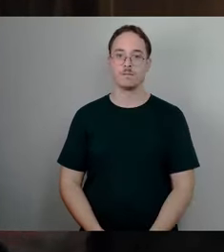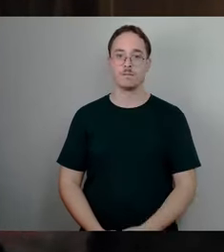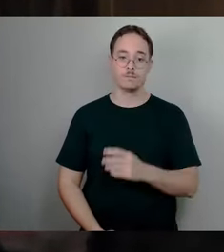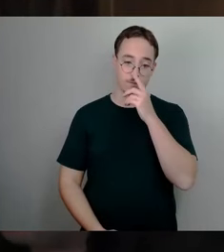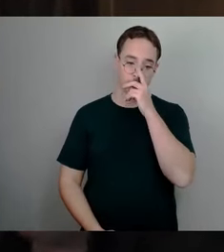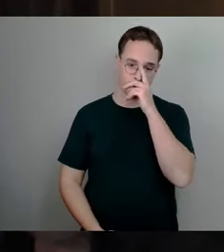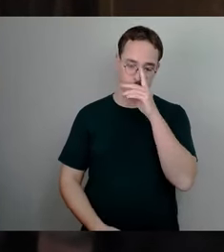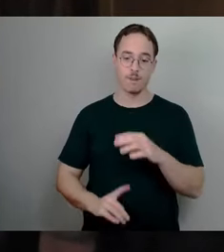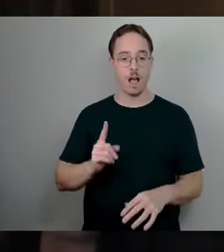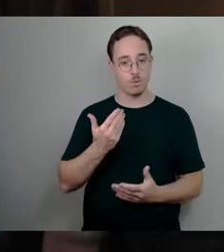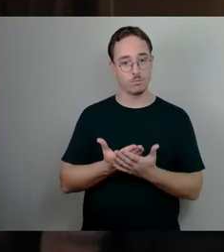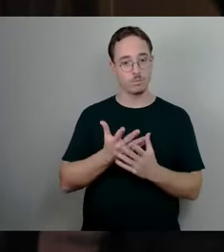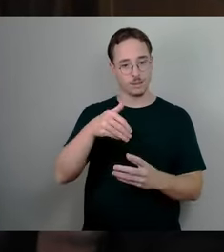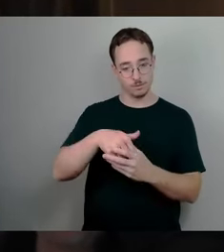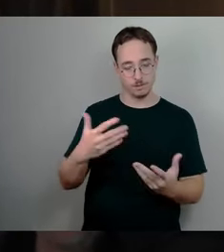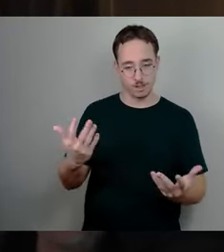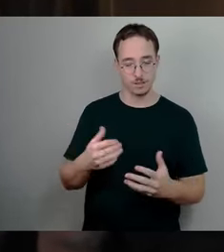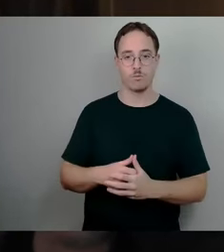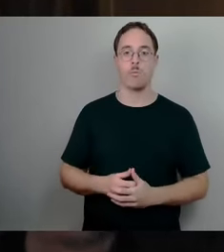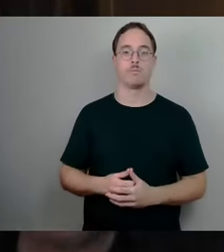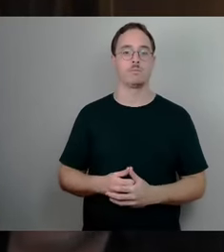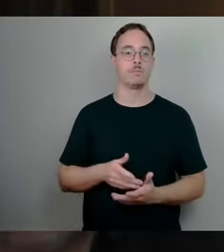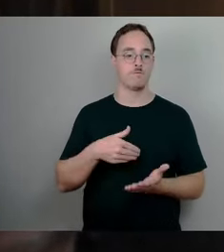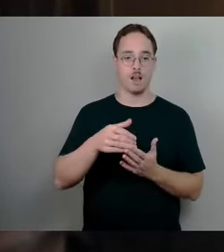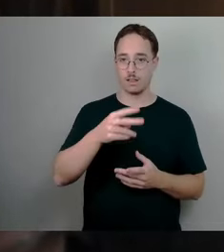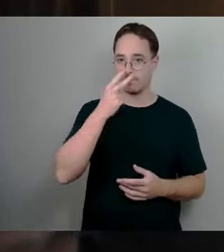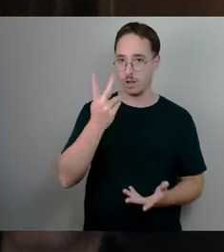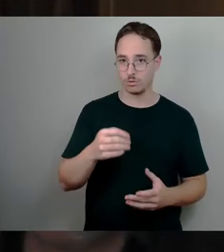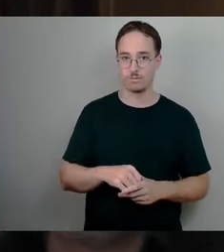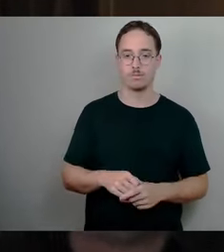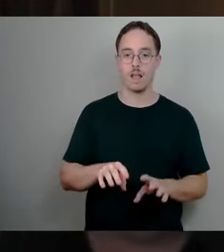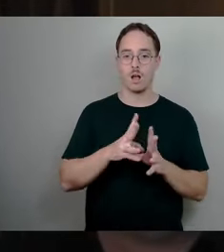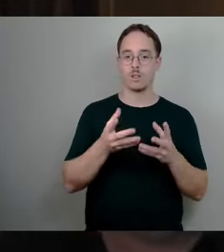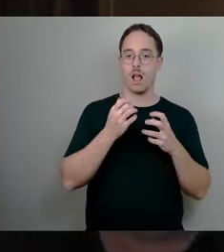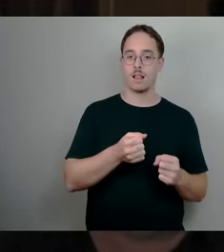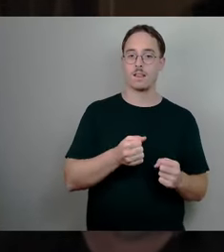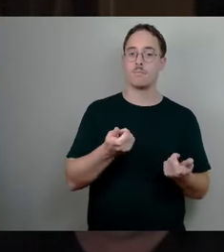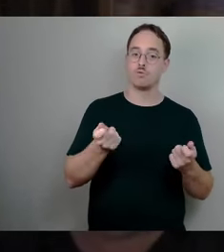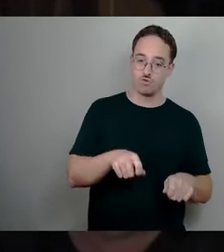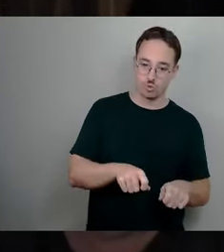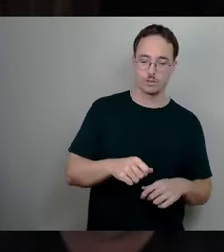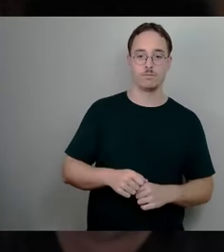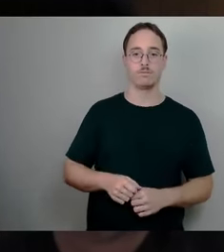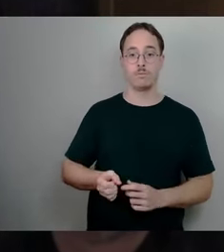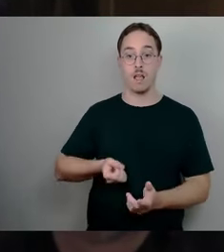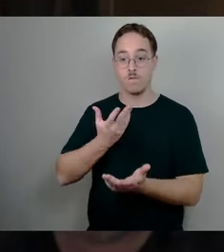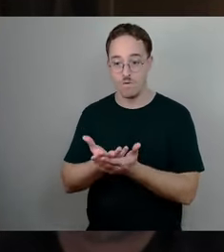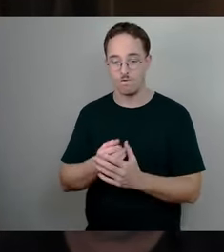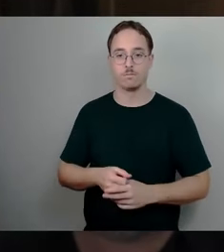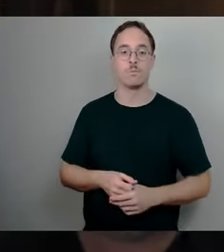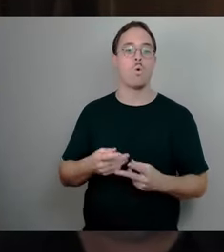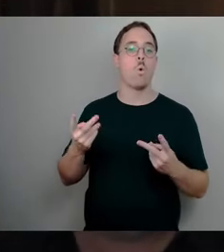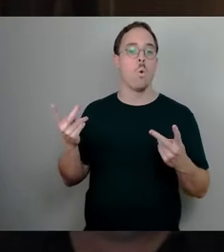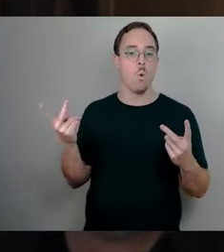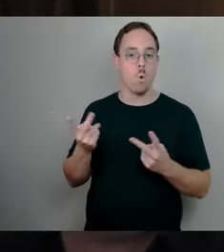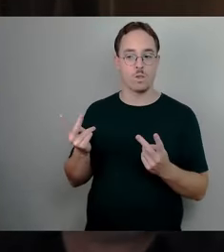Einen Haushaltsbeschluss, einen Entwurf des Haushalts oder einen für die Zeit ab 01.01.2025 geltenden Beschluss des